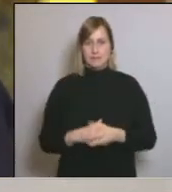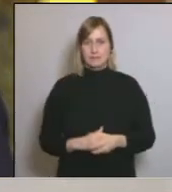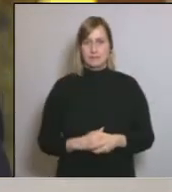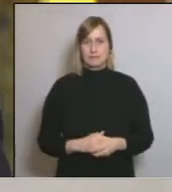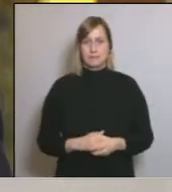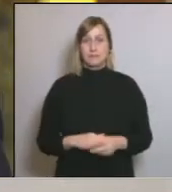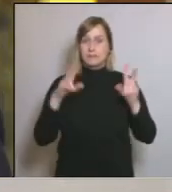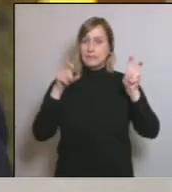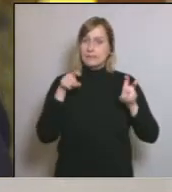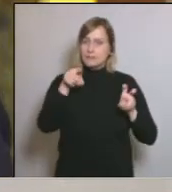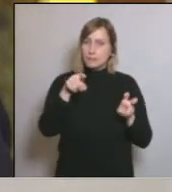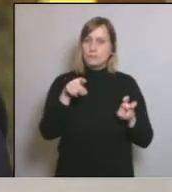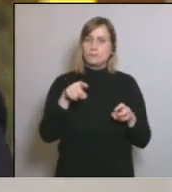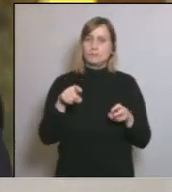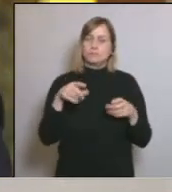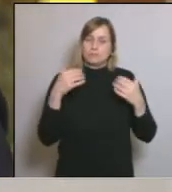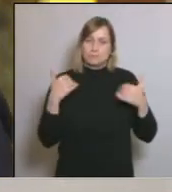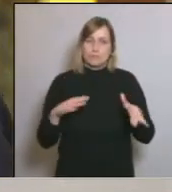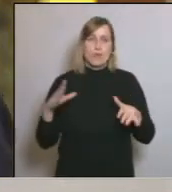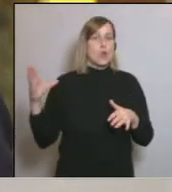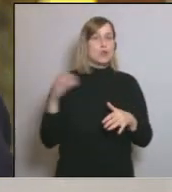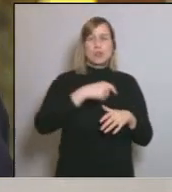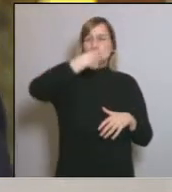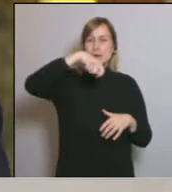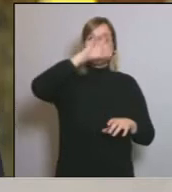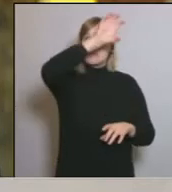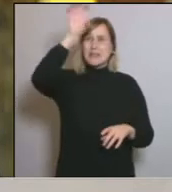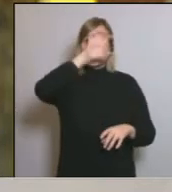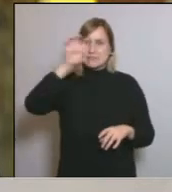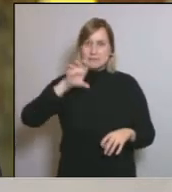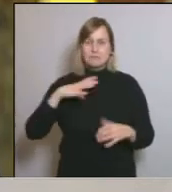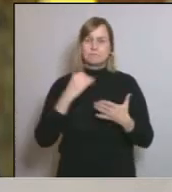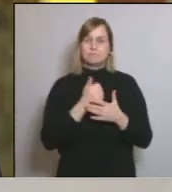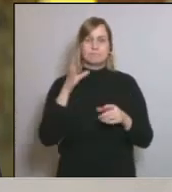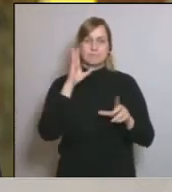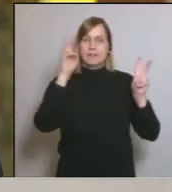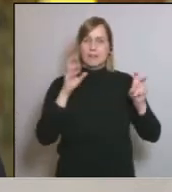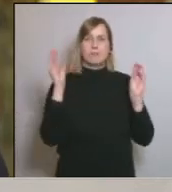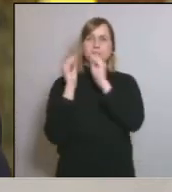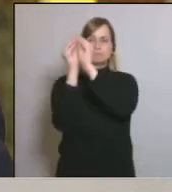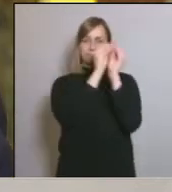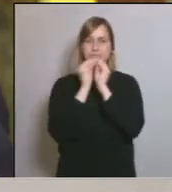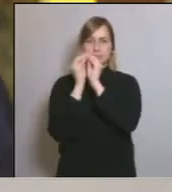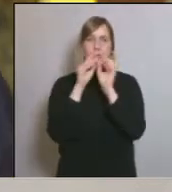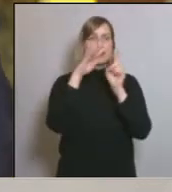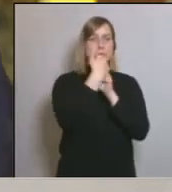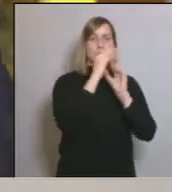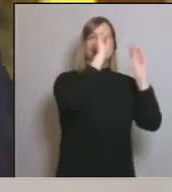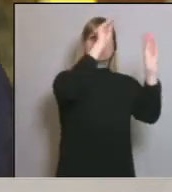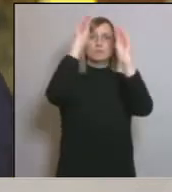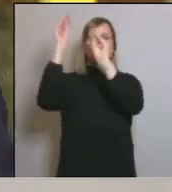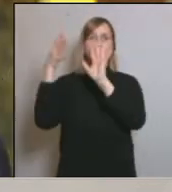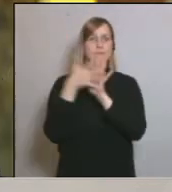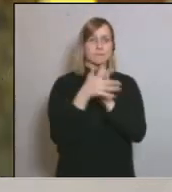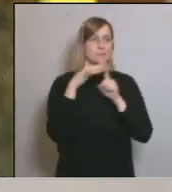un tema que ha sortit per part de tots els presidents i presidentes de les comunitats autònomes. Tothom ha exposat la situació angoixant